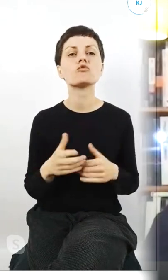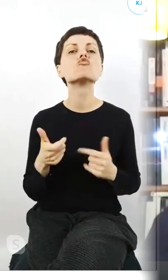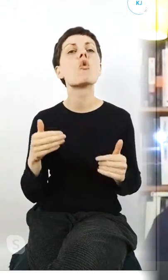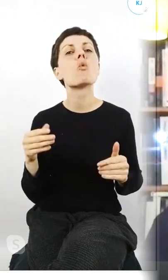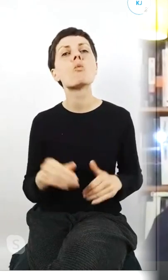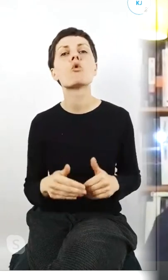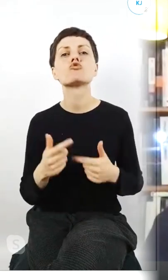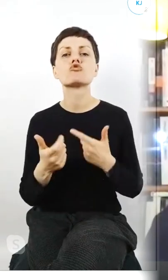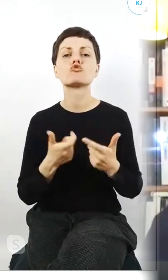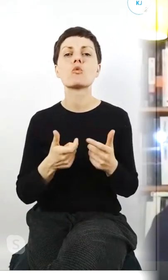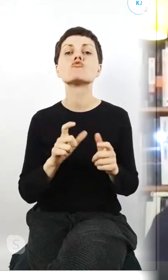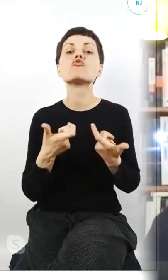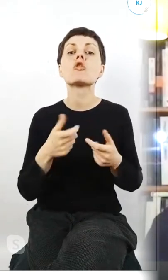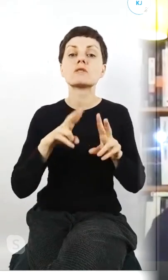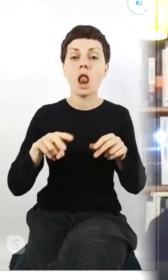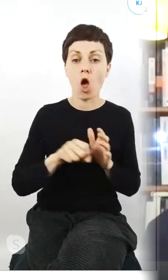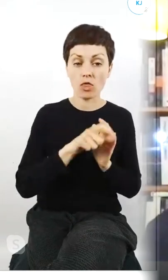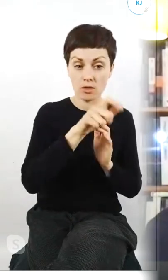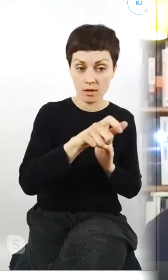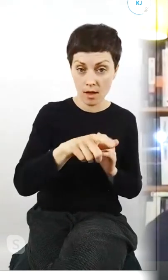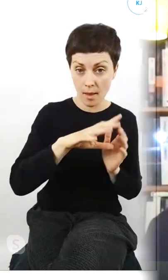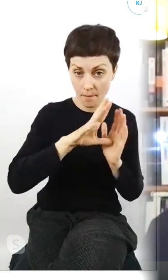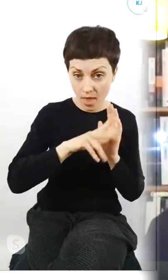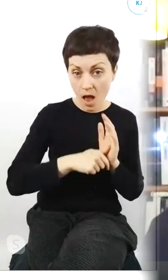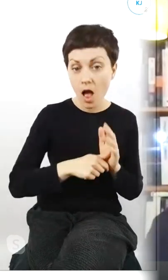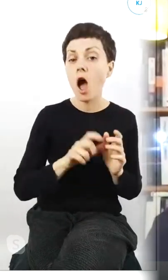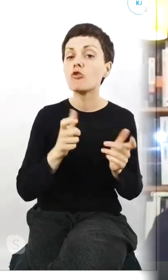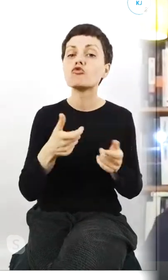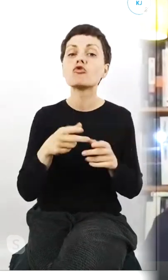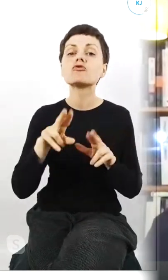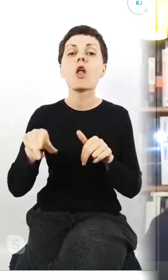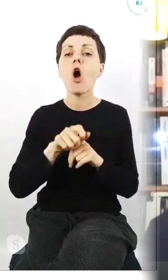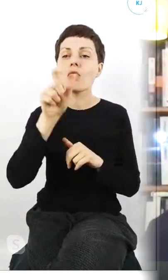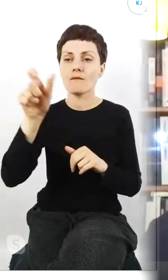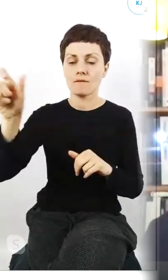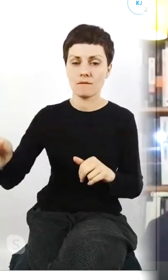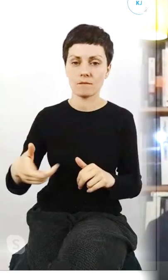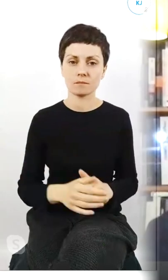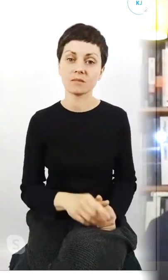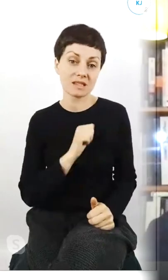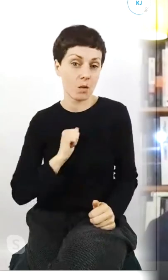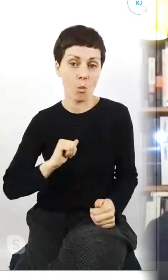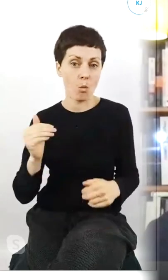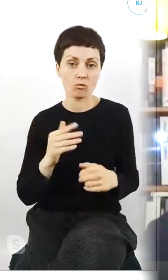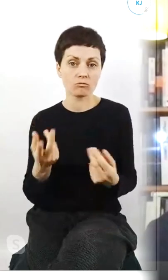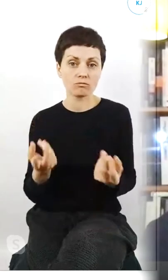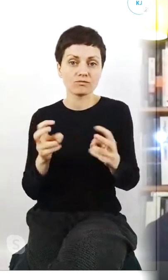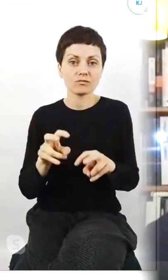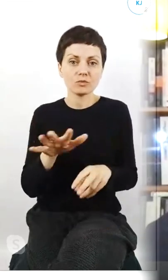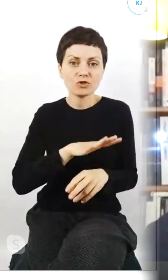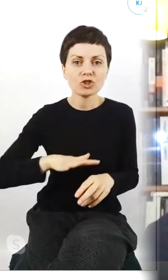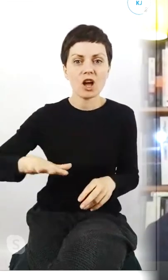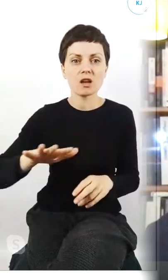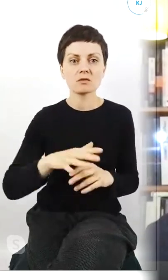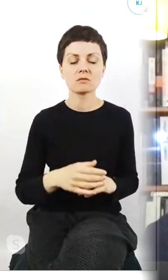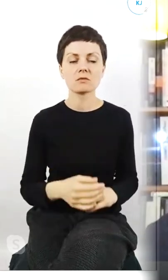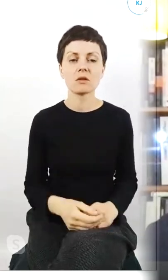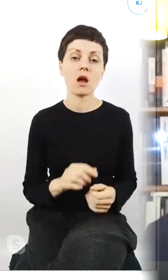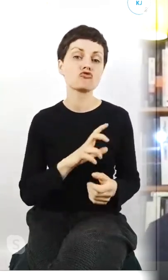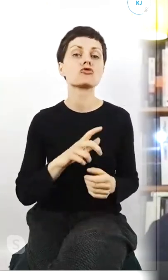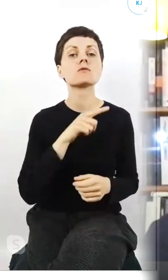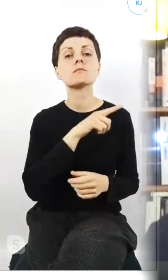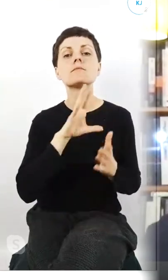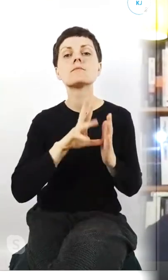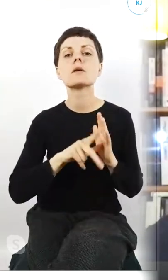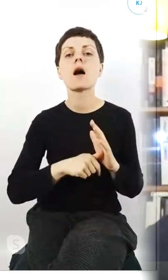co zależy od miasta co od was samych od tego że samemu tą przestrzeń można zorganizować a co powinno miasto w